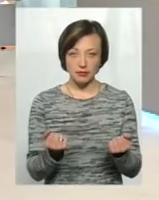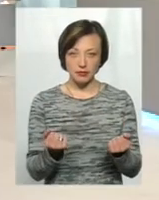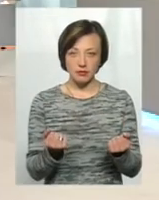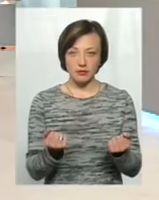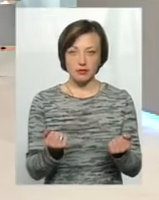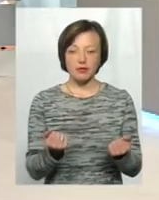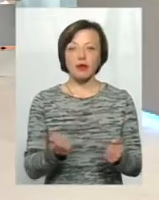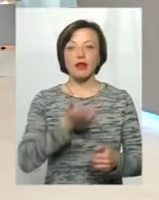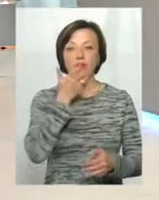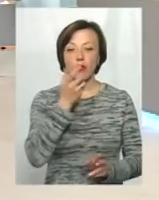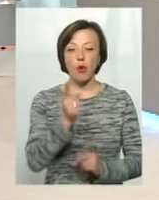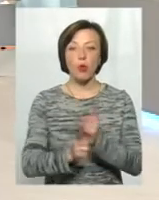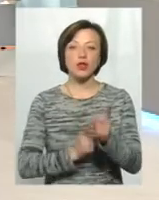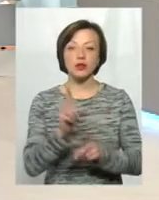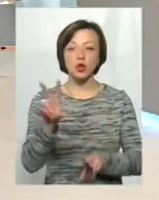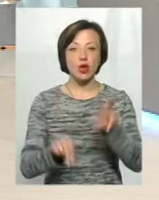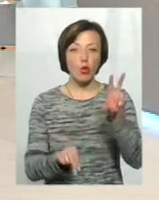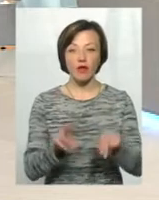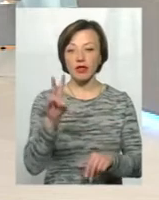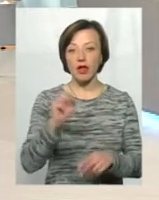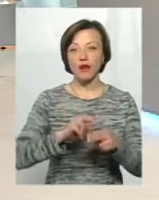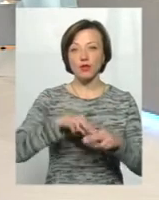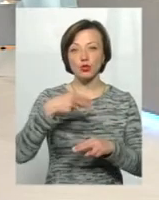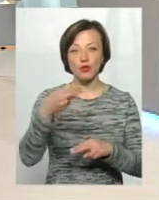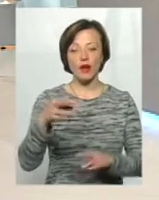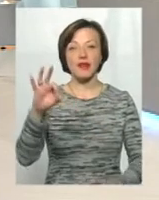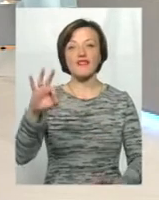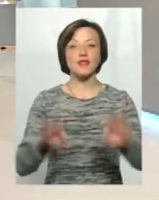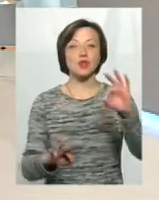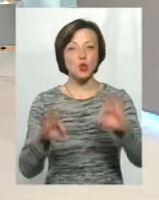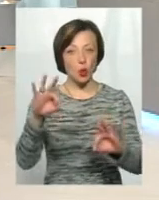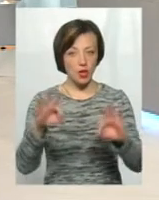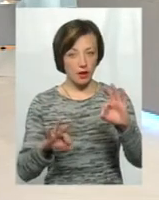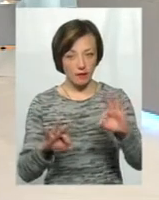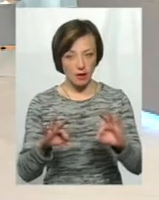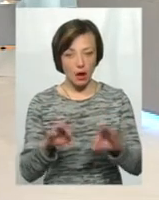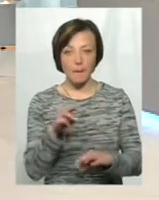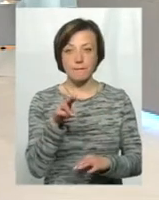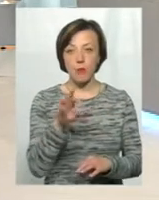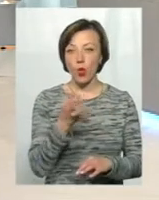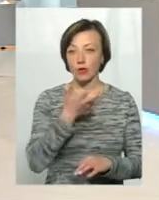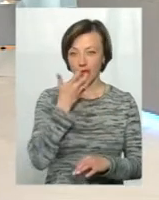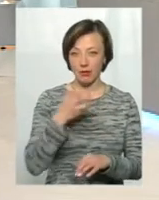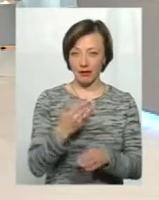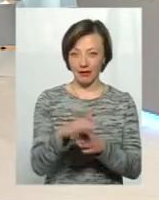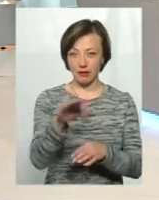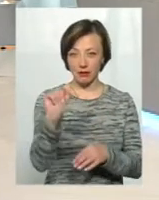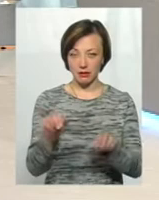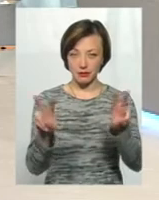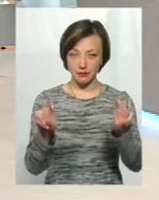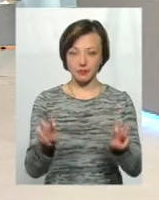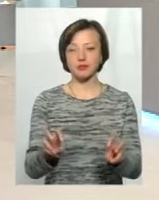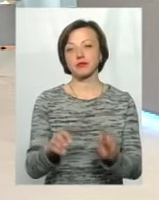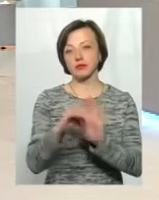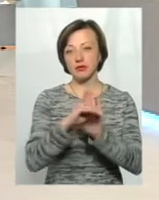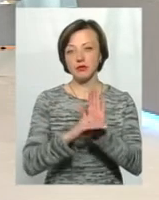термомодернізацію, яка розрахована і на відшкодування відсотків від відсотків по теплих кредитах, і програма для